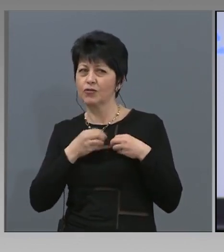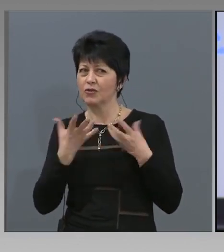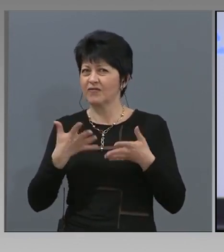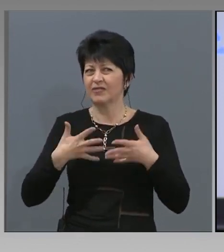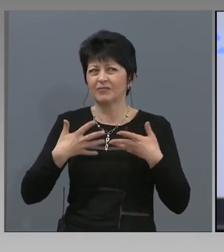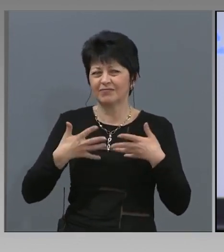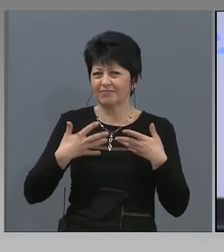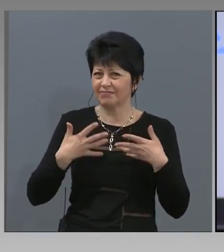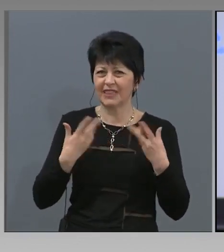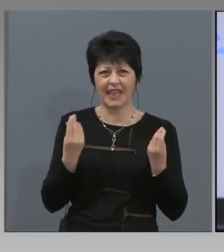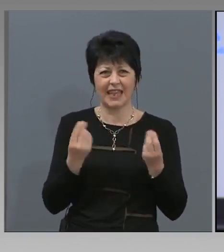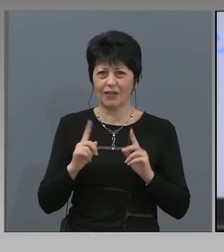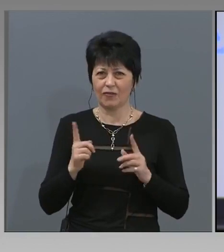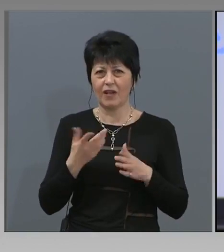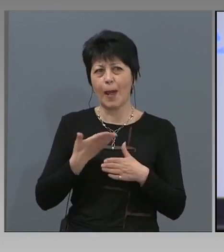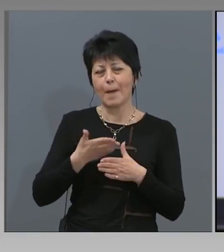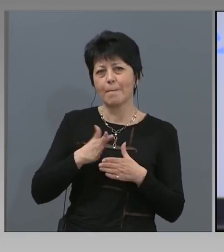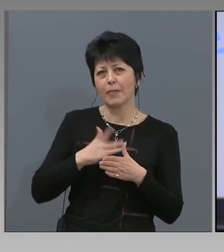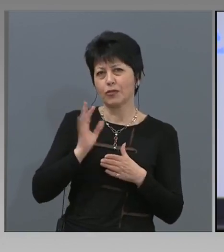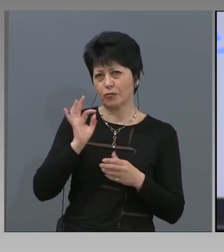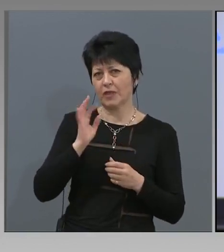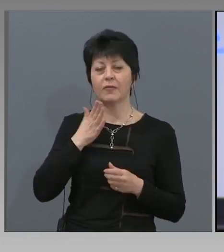между Янбол и Сливен.